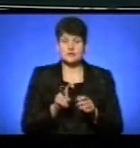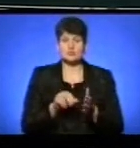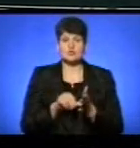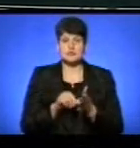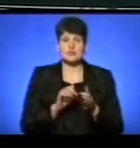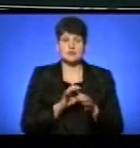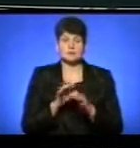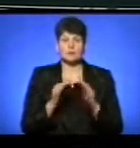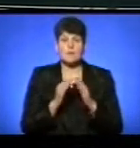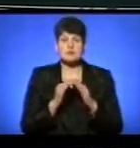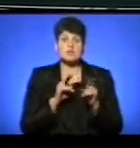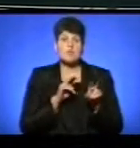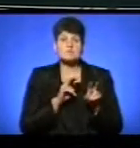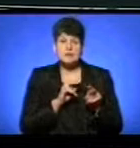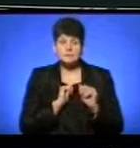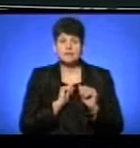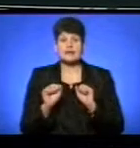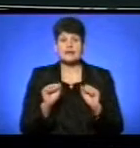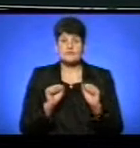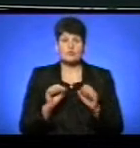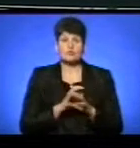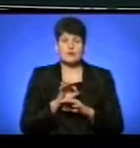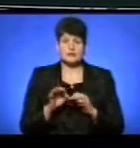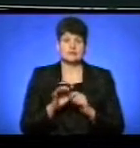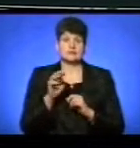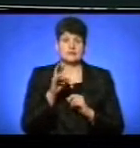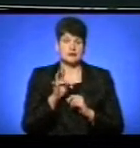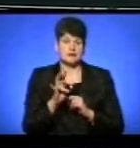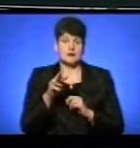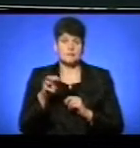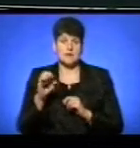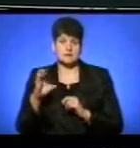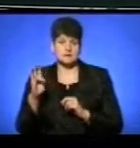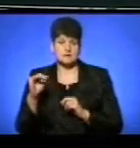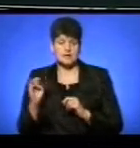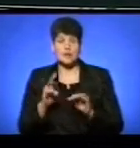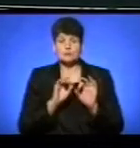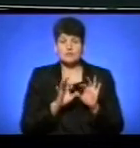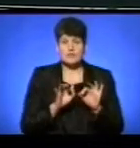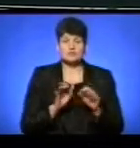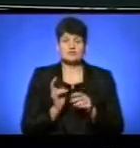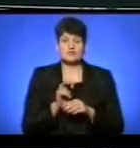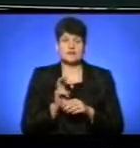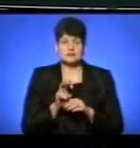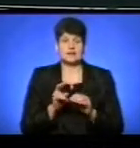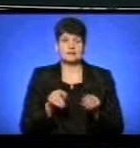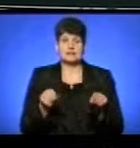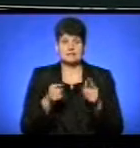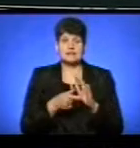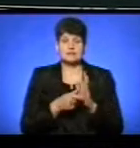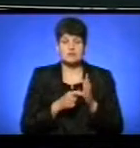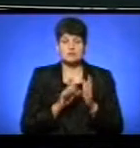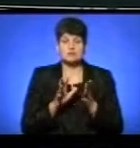«Домашня опіка». Керівник проєкту Наталя Масник розповіла, що наразі із відвідувачами реабілітаційного кабінету